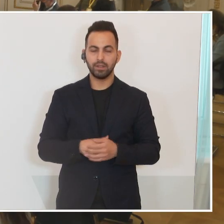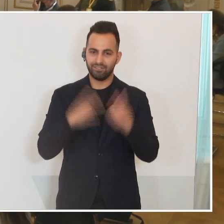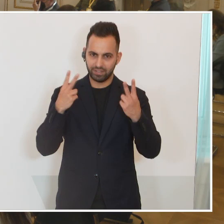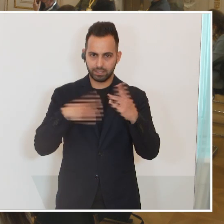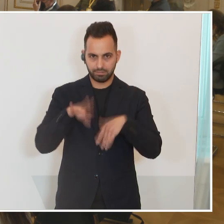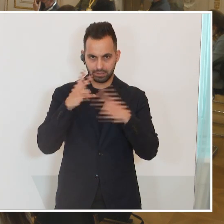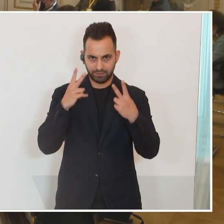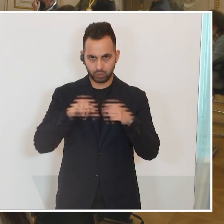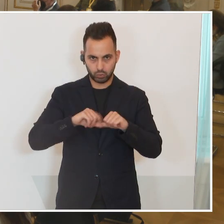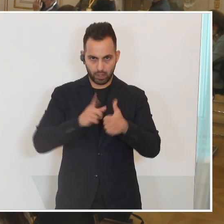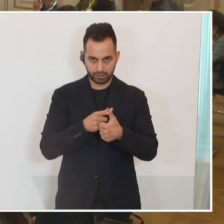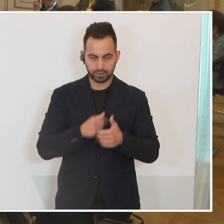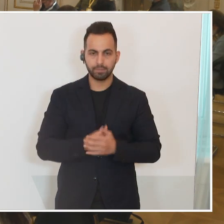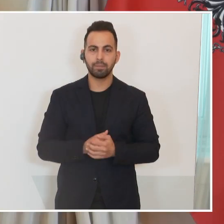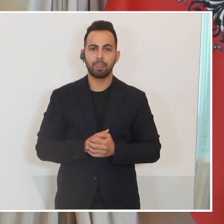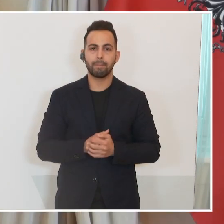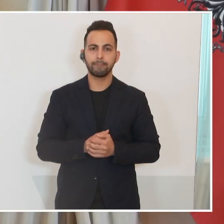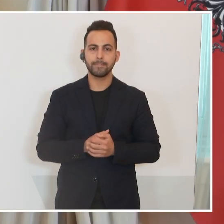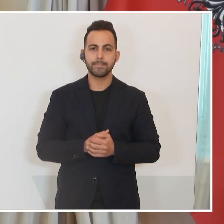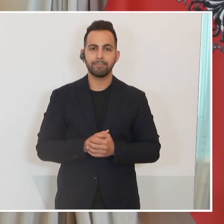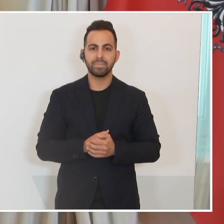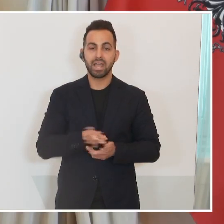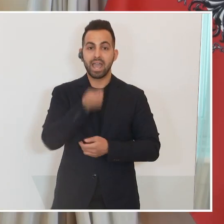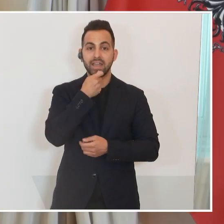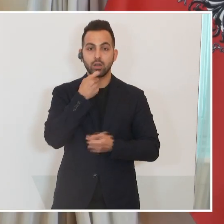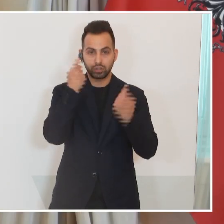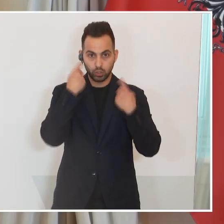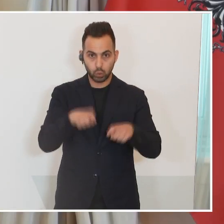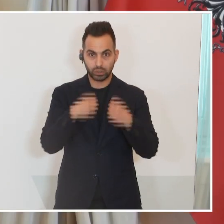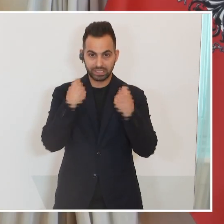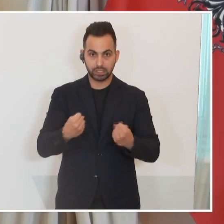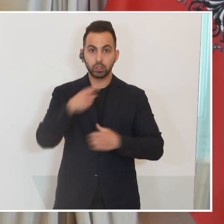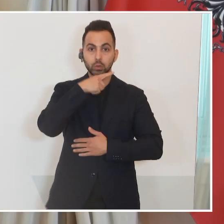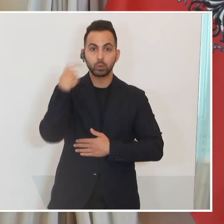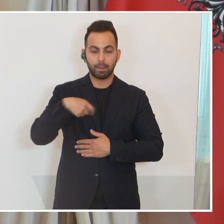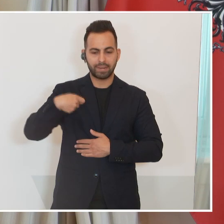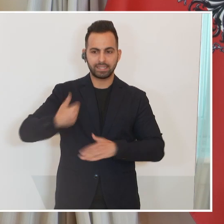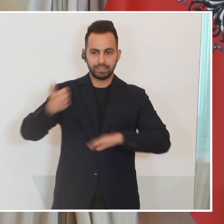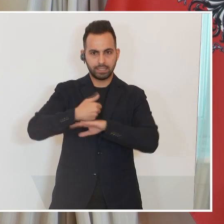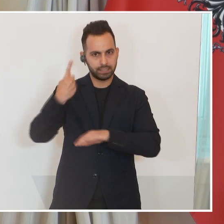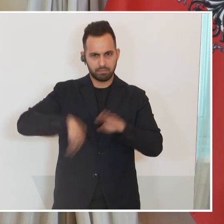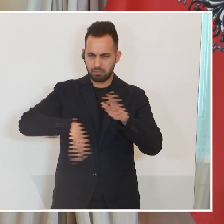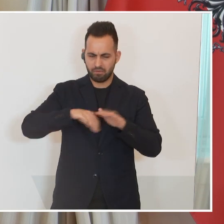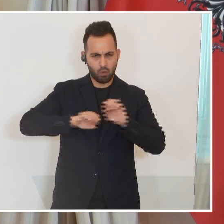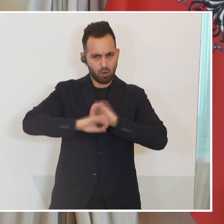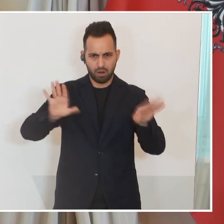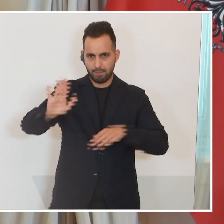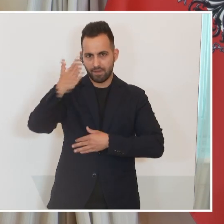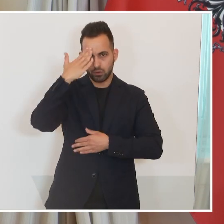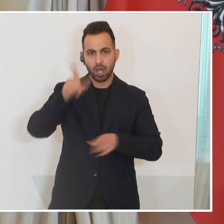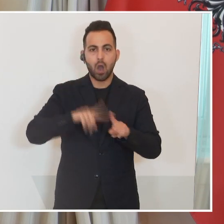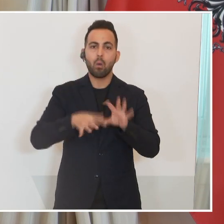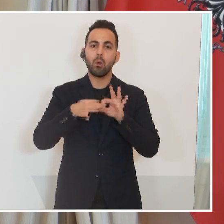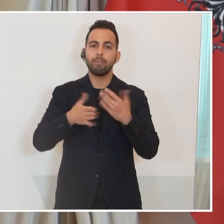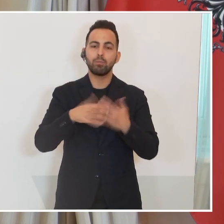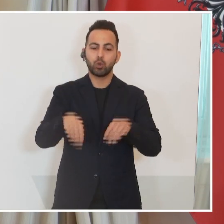zuerst die Frage der Ernährungsversorgungssicherheit ist dem russischen Präsidenten vollumfänglich bewusst. Auch in der Frage zum